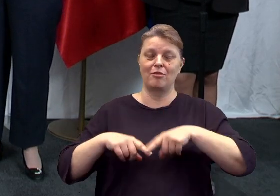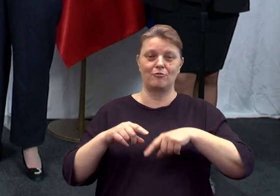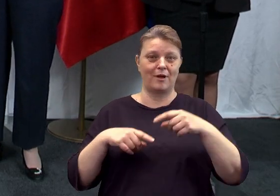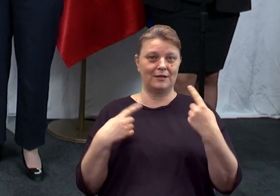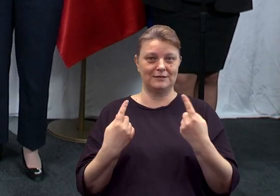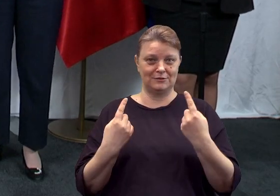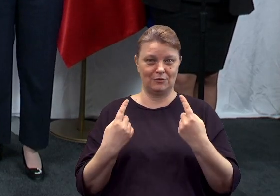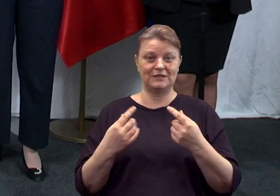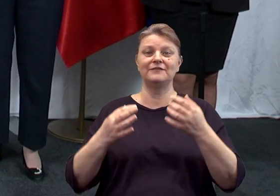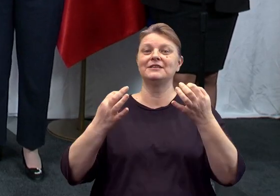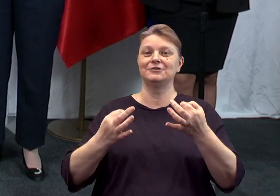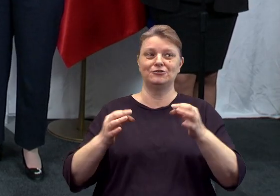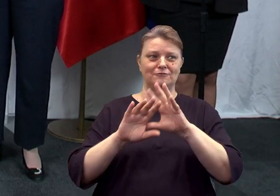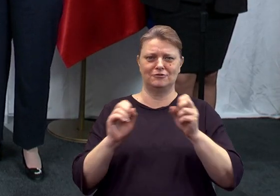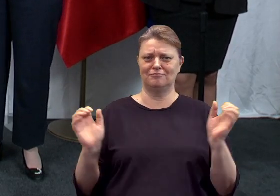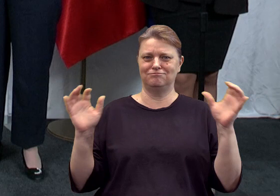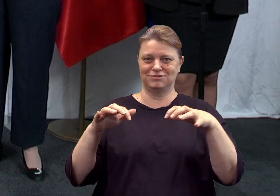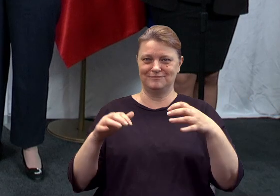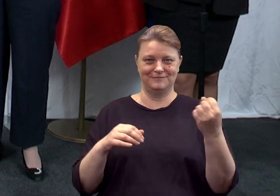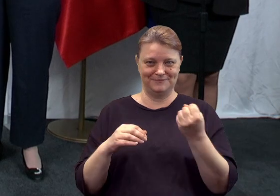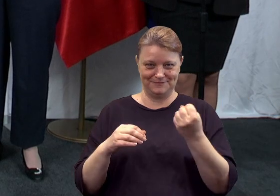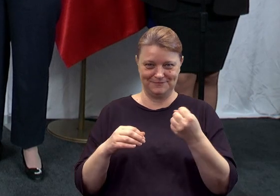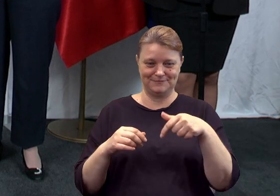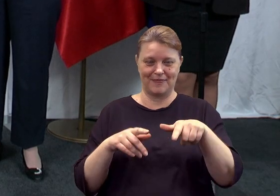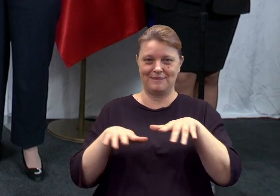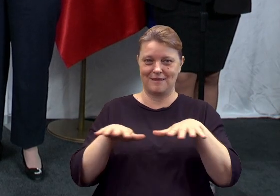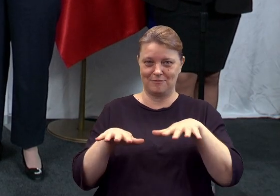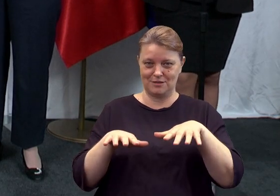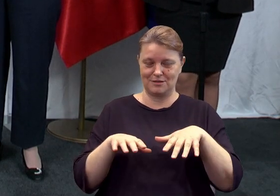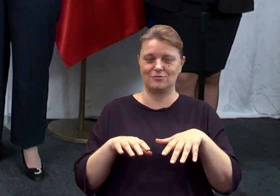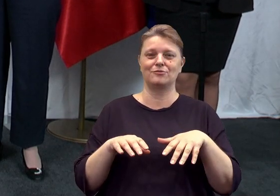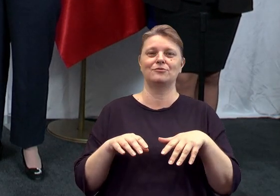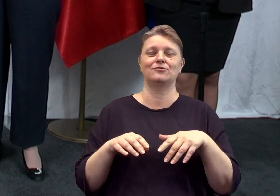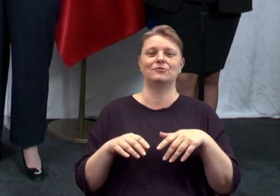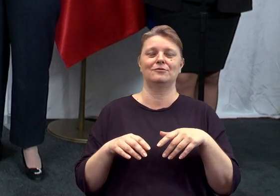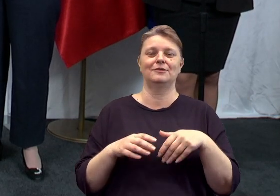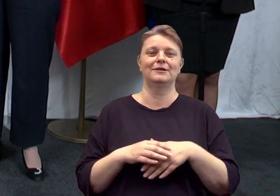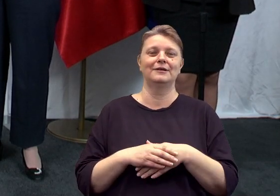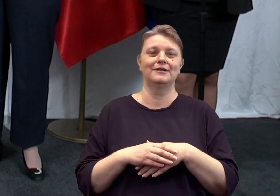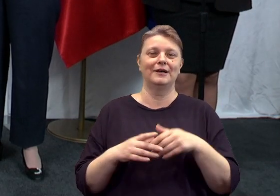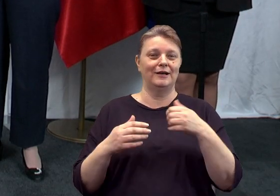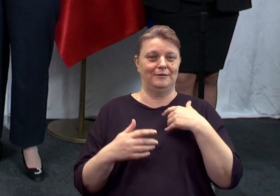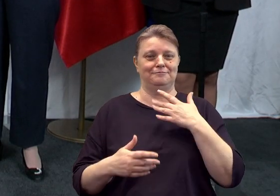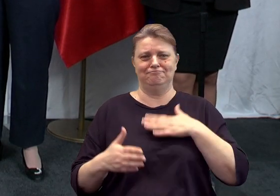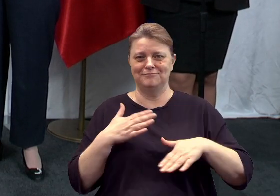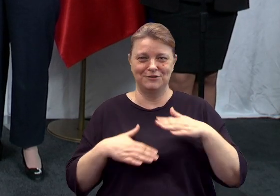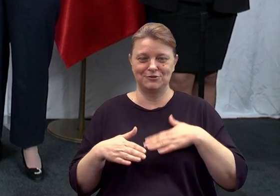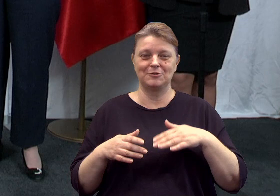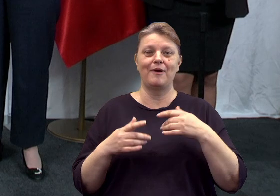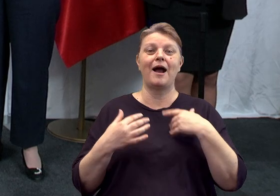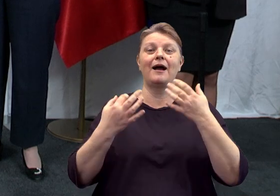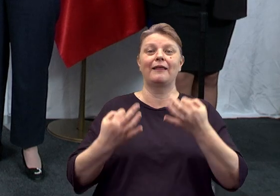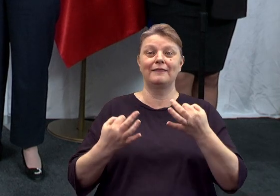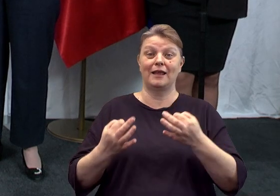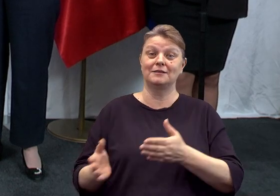tym też dzisiaj obecność państwa redaktorów, operatorów u nas w gmachu Ministerstwie Edukacji i Nauki. Bardzo się cieszymy. W związku z tym